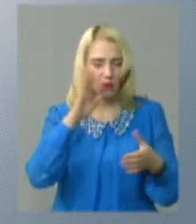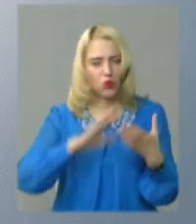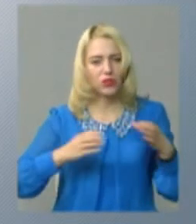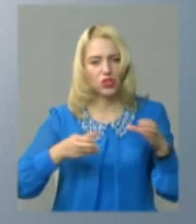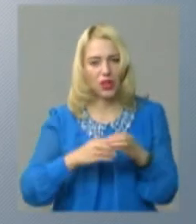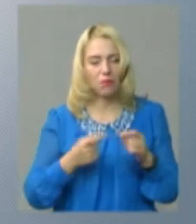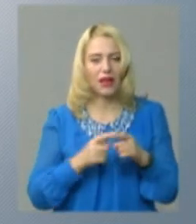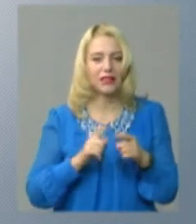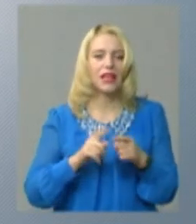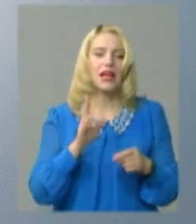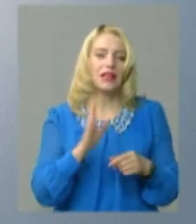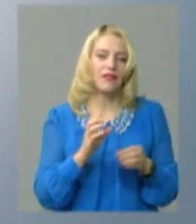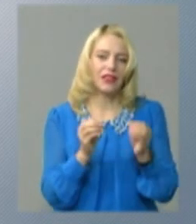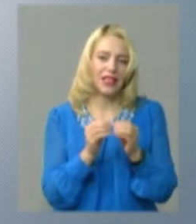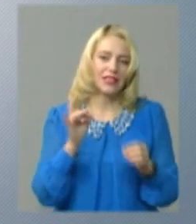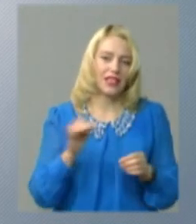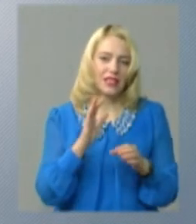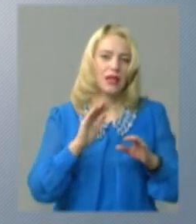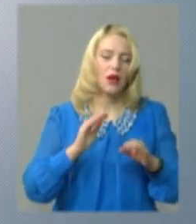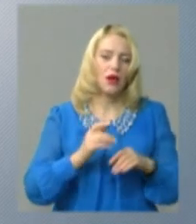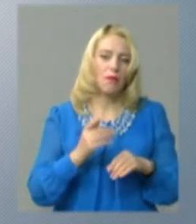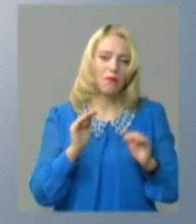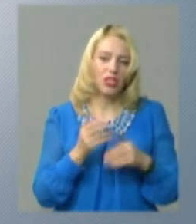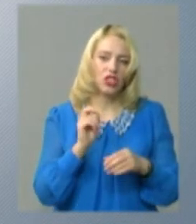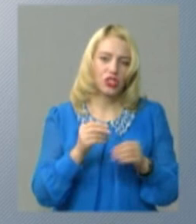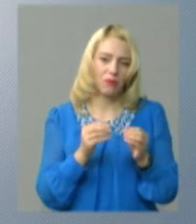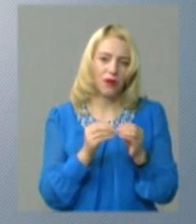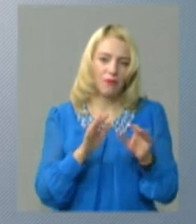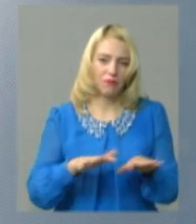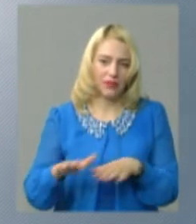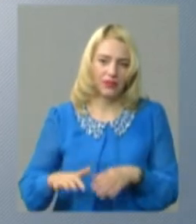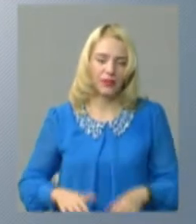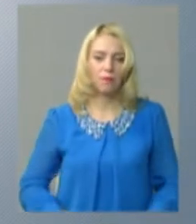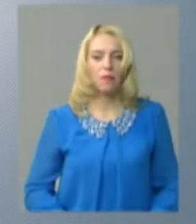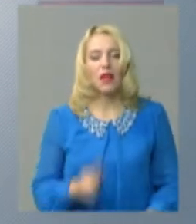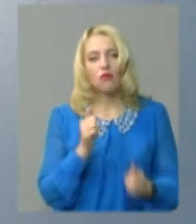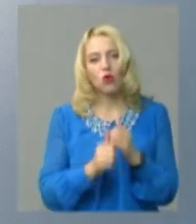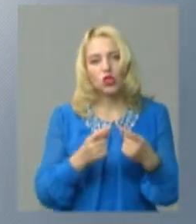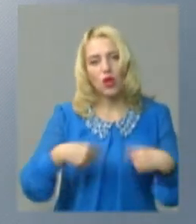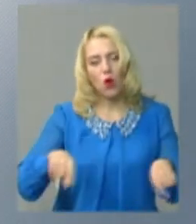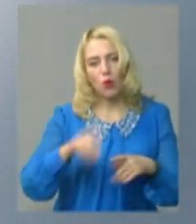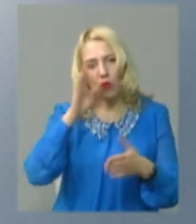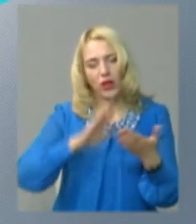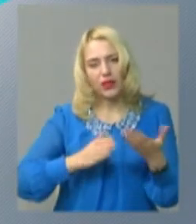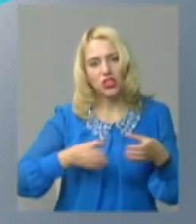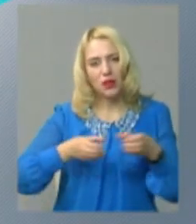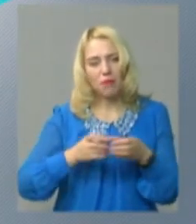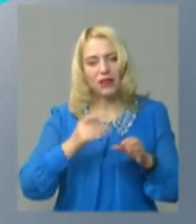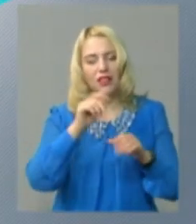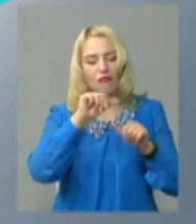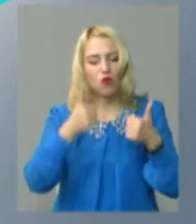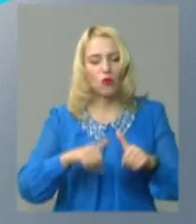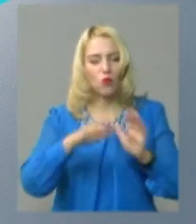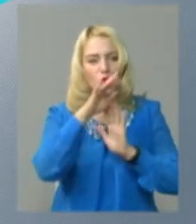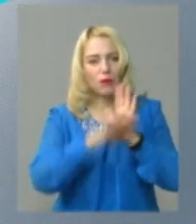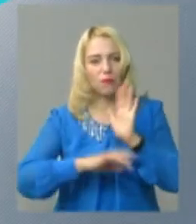округи їх в десятеро менше, ніж депутатських місць у конкретній місцевій раді. У кожному окрузі політична партія формує список